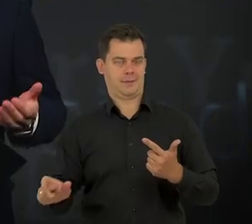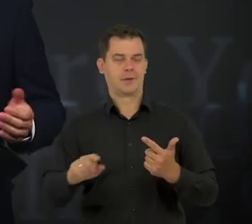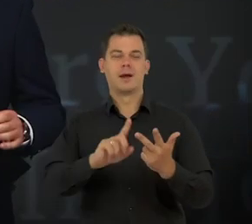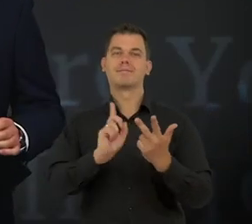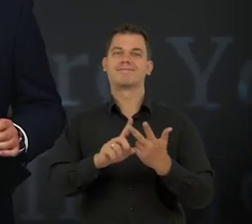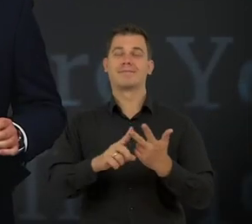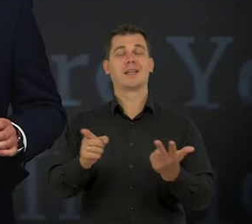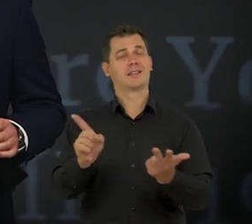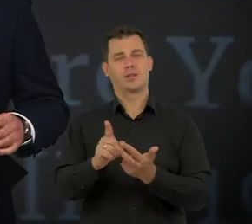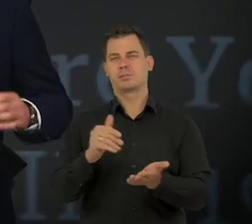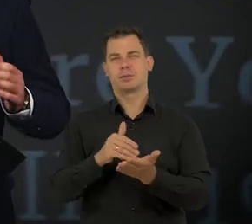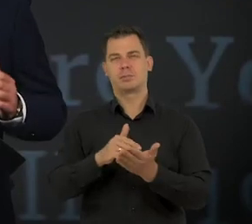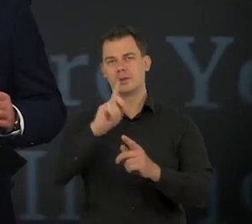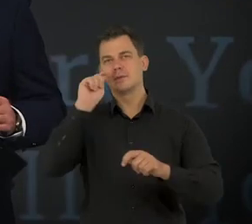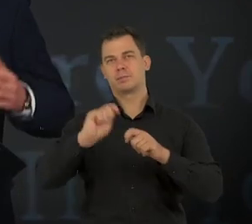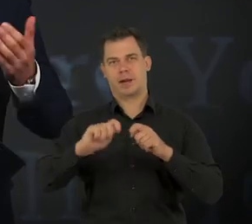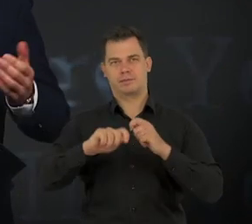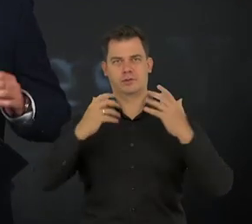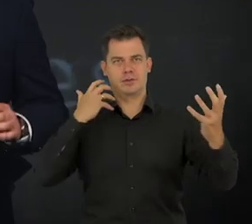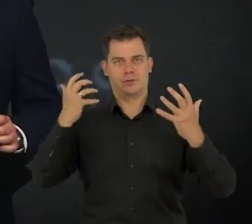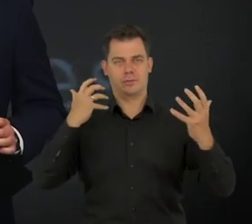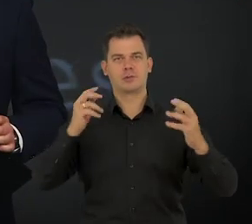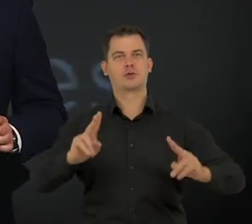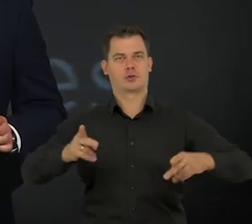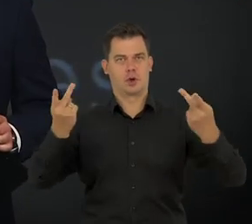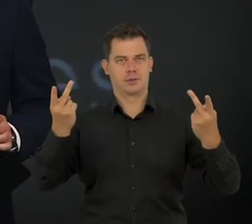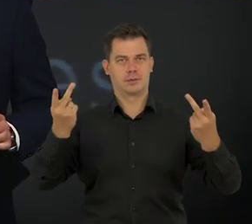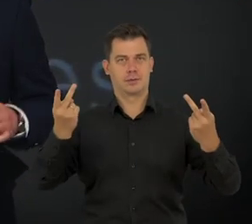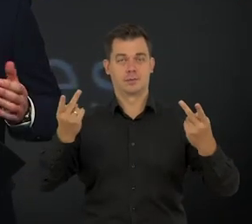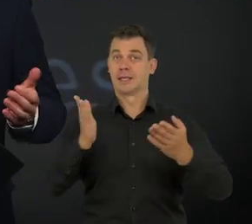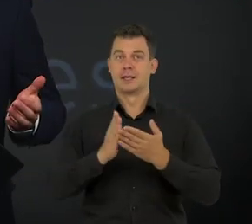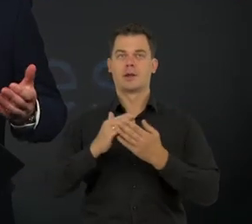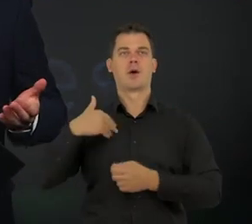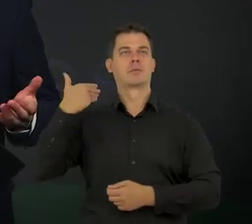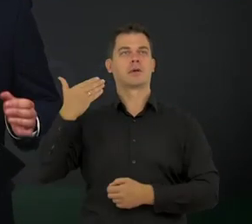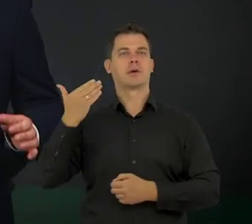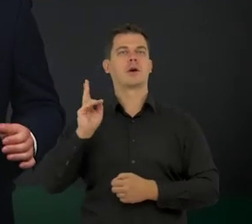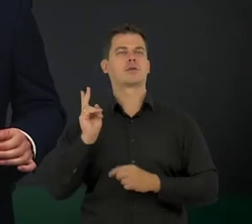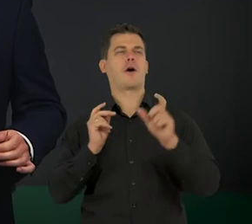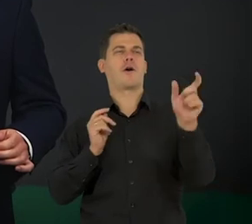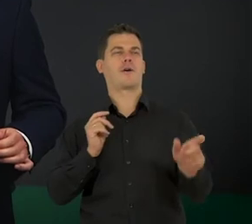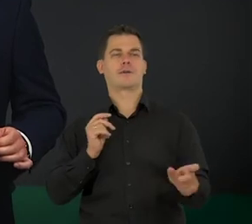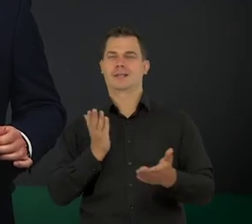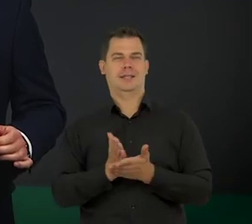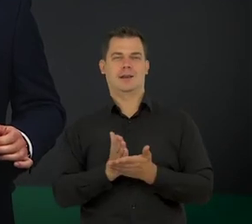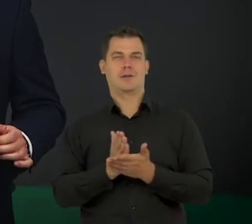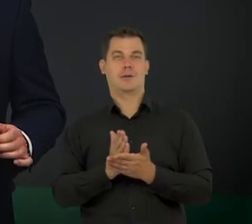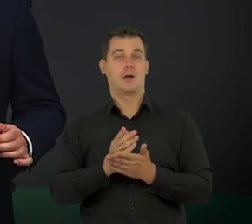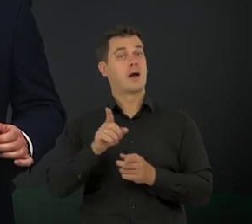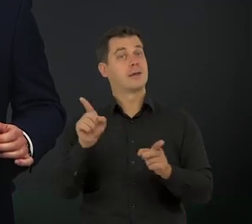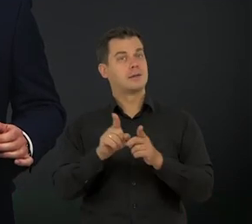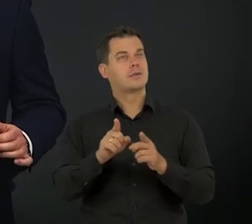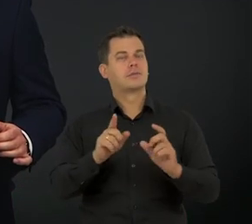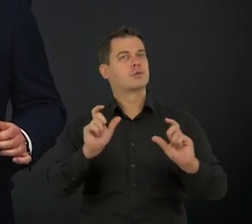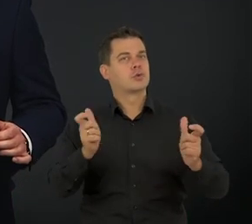omawianym temacie, czy konieczność weryfikacji źródeł. Dotyczy to nie tylko osób wypowiadających się na swoich kanałach